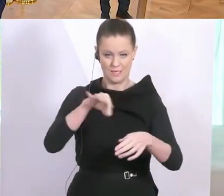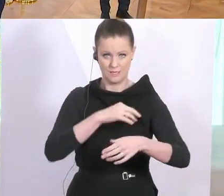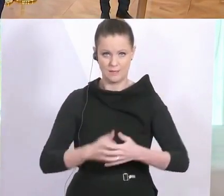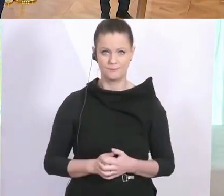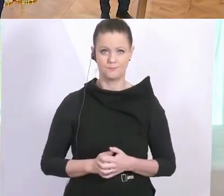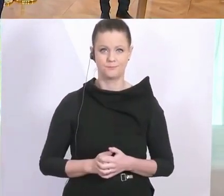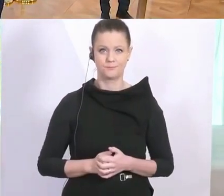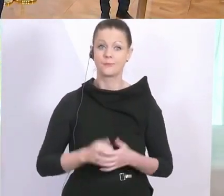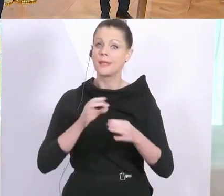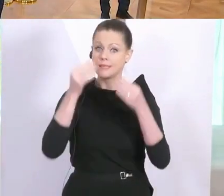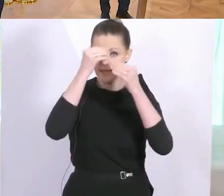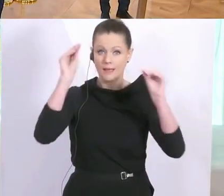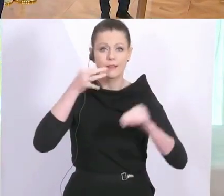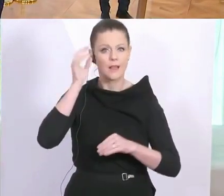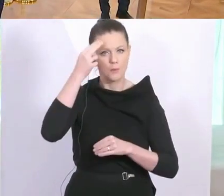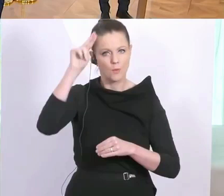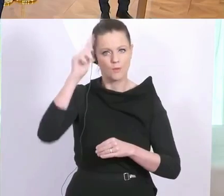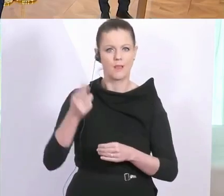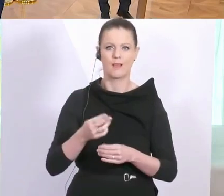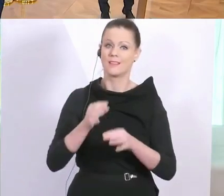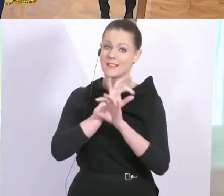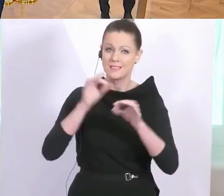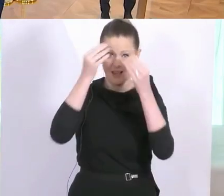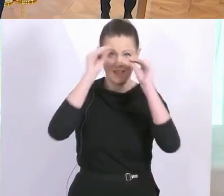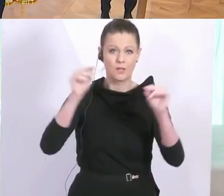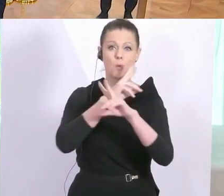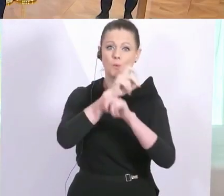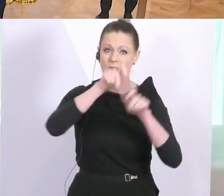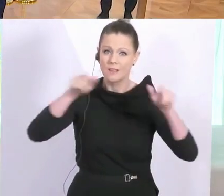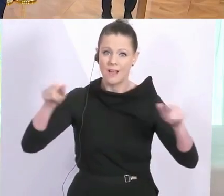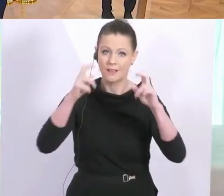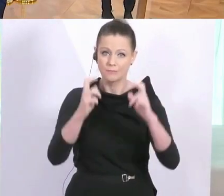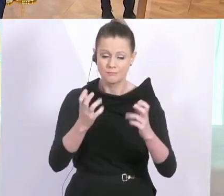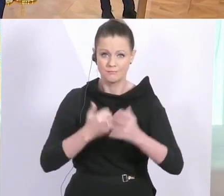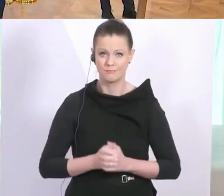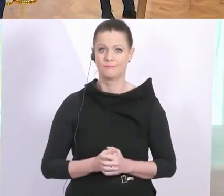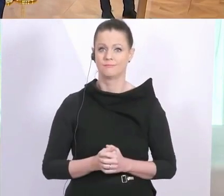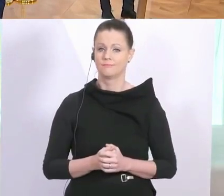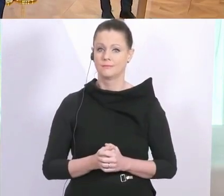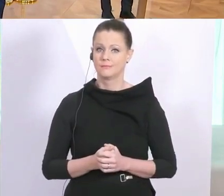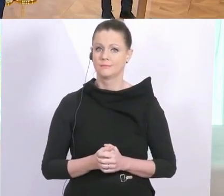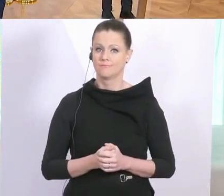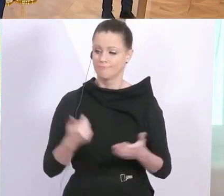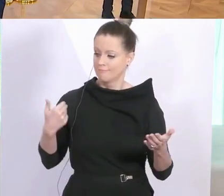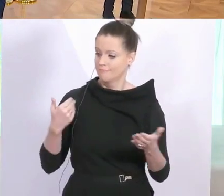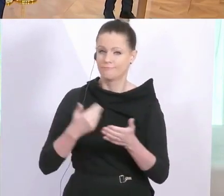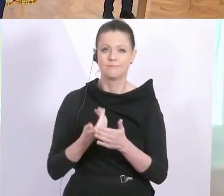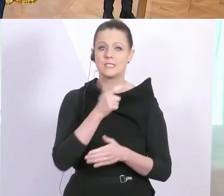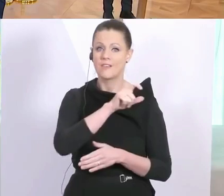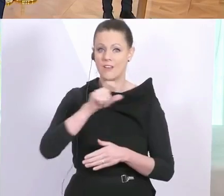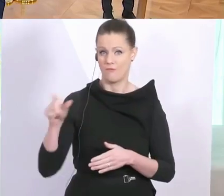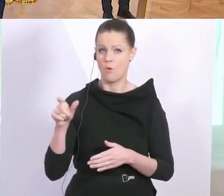geehrte Damen und Herren, liebe Österreicherinnen und Österreicher, wir stehen nun nach zwei Wochen